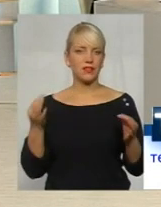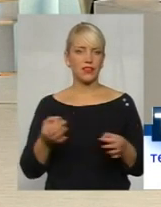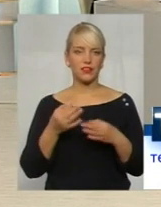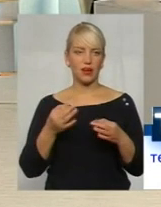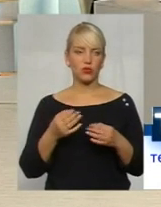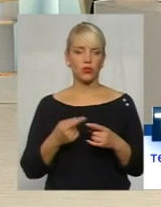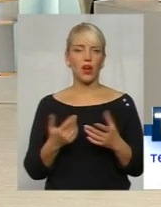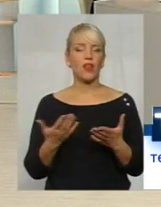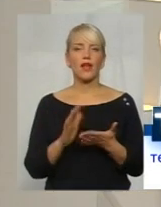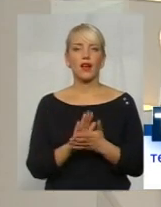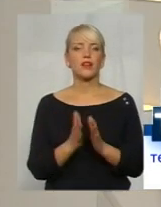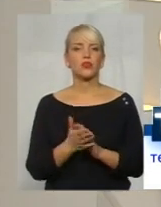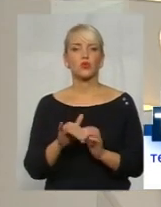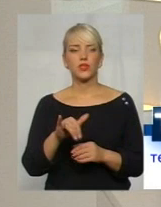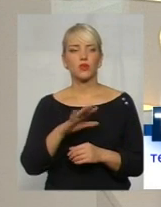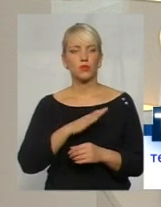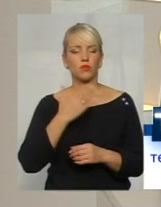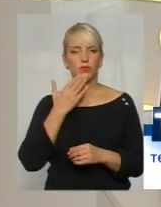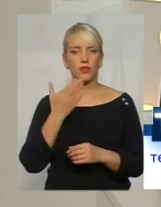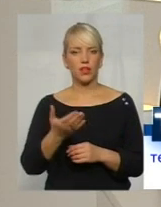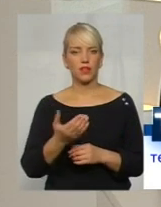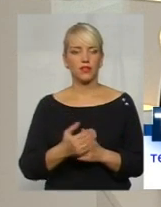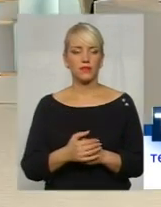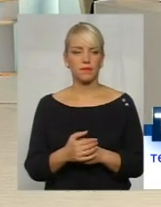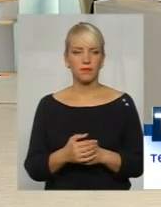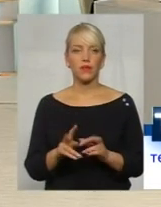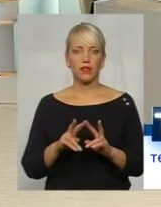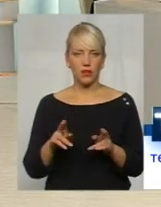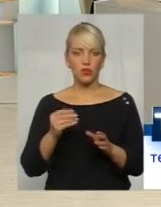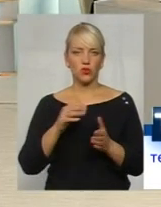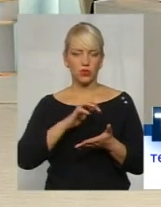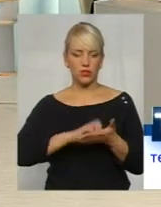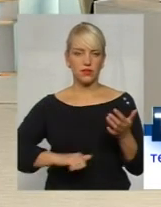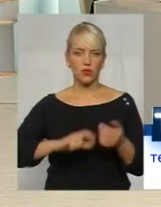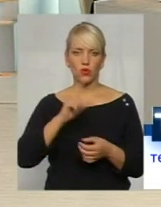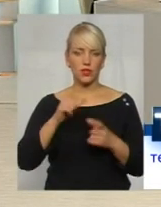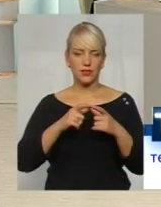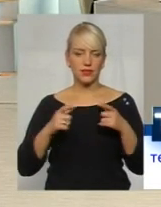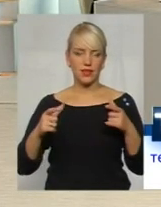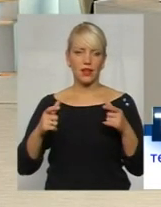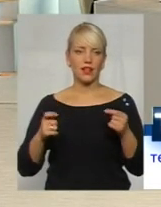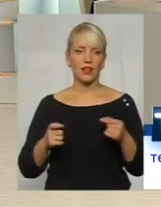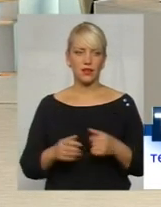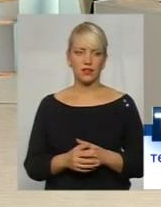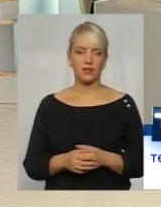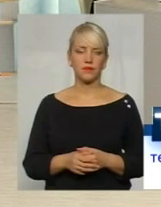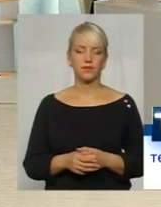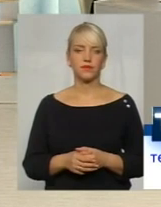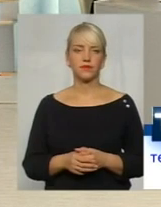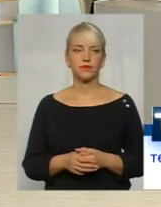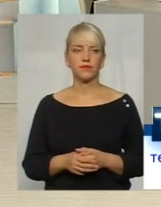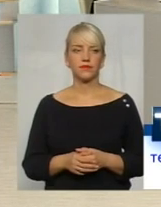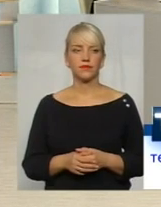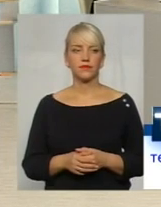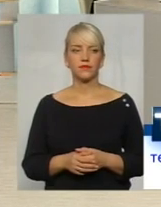Яка саме ситуація сталася, скажіть в двох словах. Теж, що стягнули з картки. Ага, з картки. А